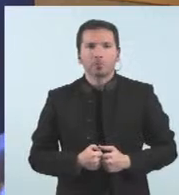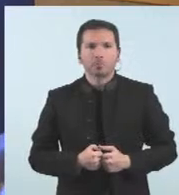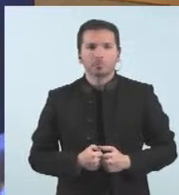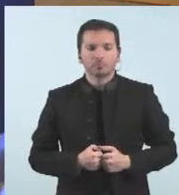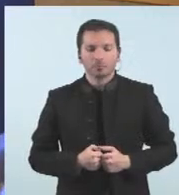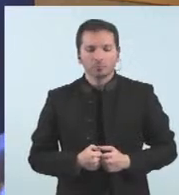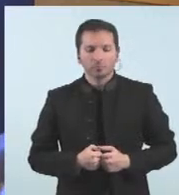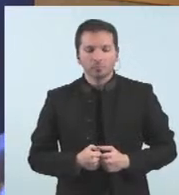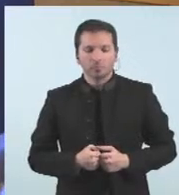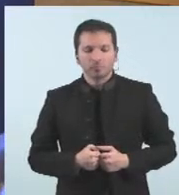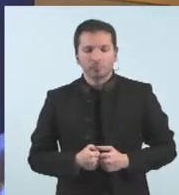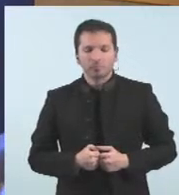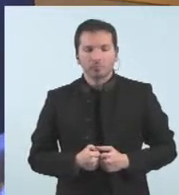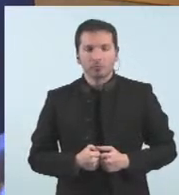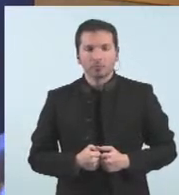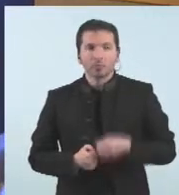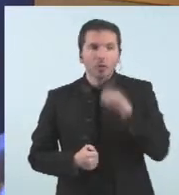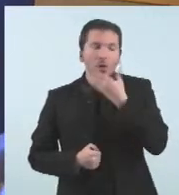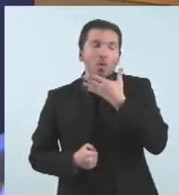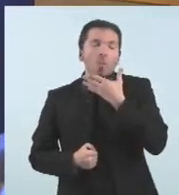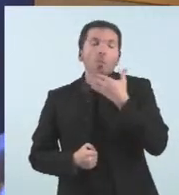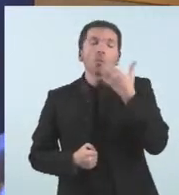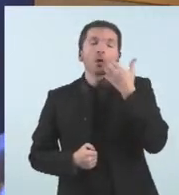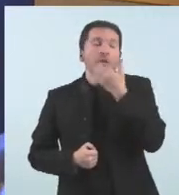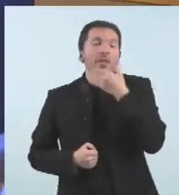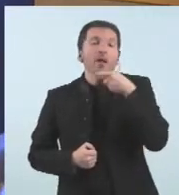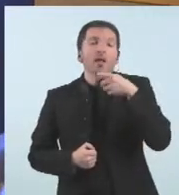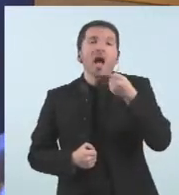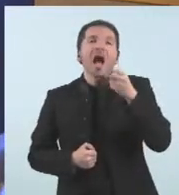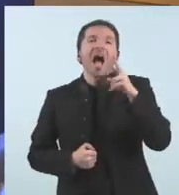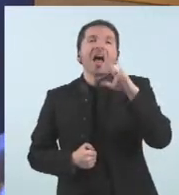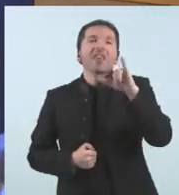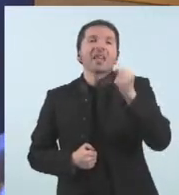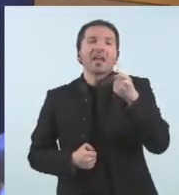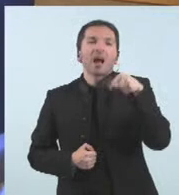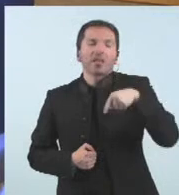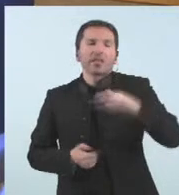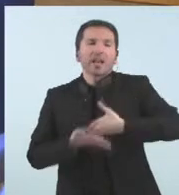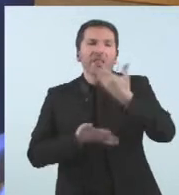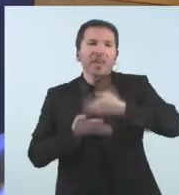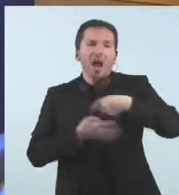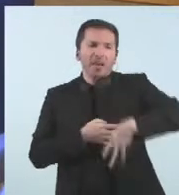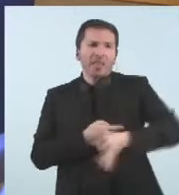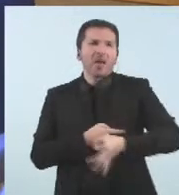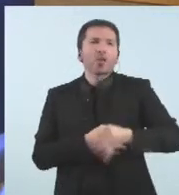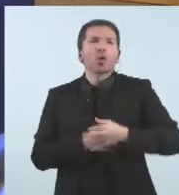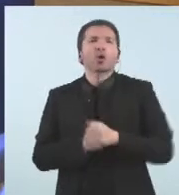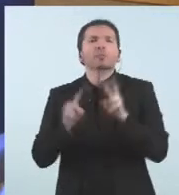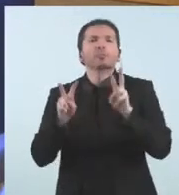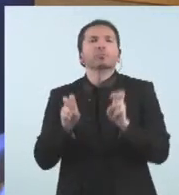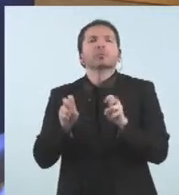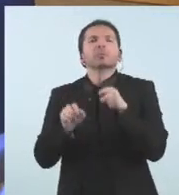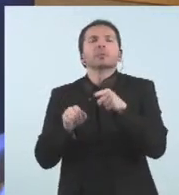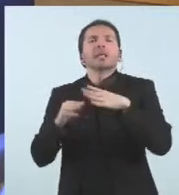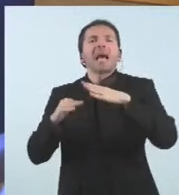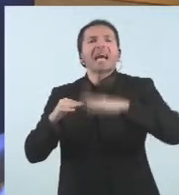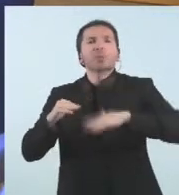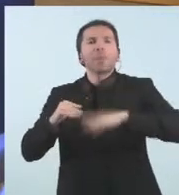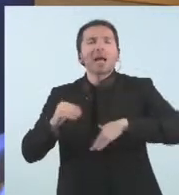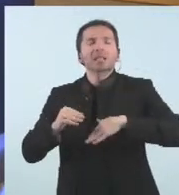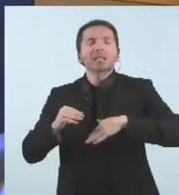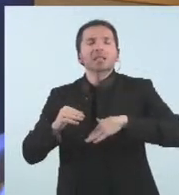Bona tarda Adrià Esteban del Llerí d'Andorra. En referència a la qüestió de les baixes dins del SAS